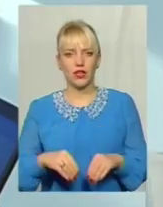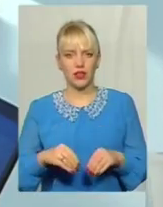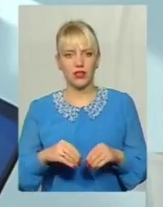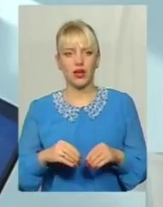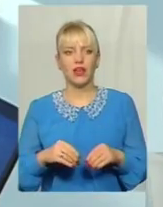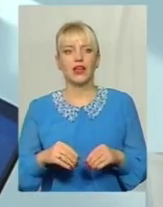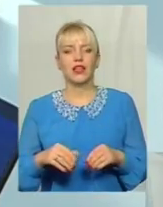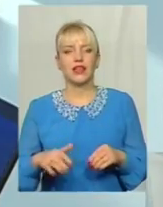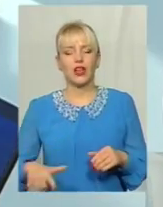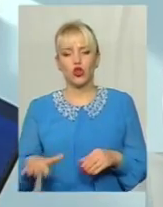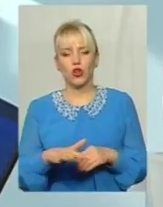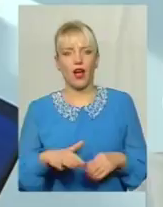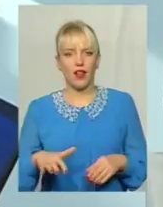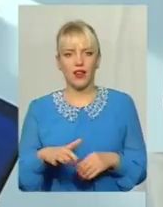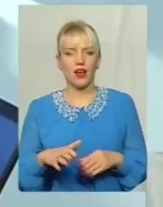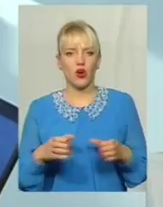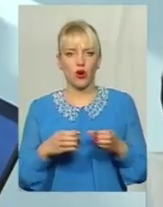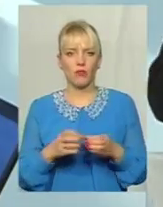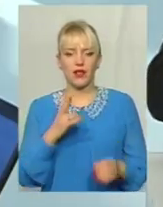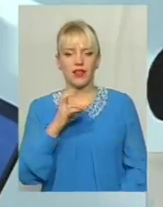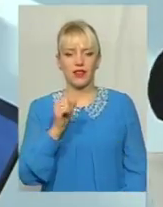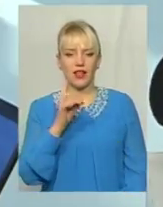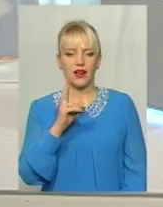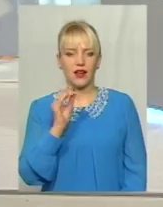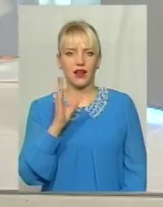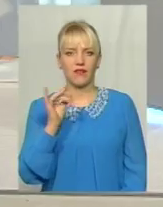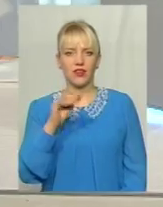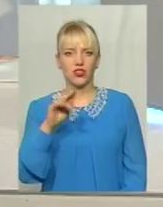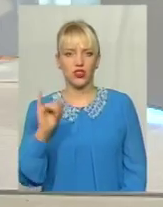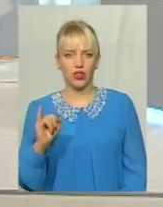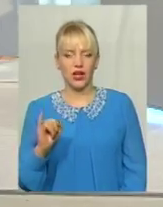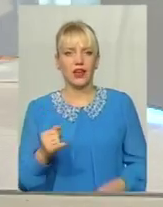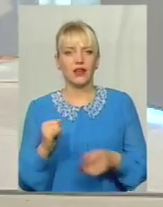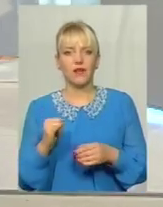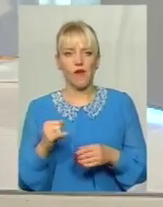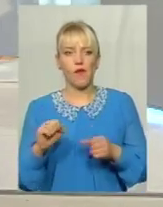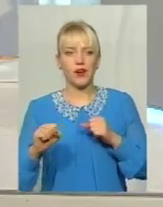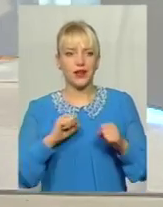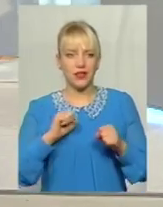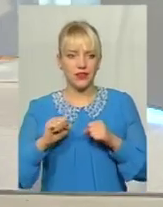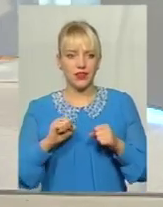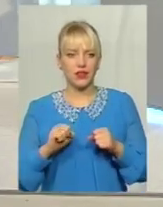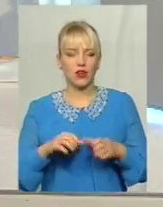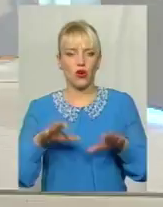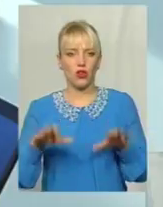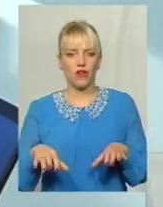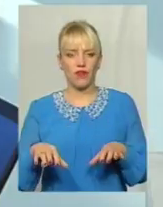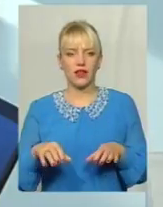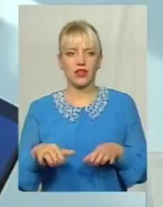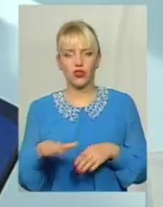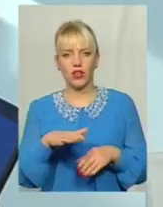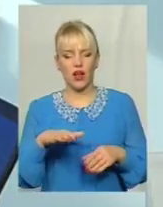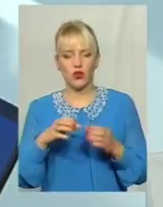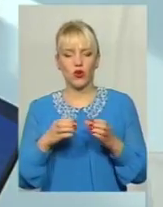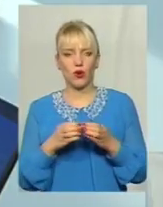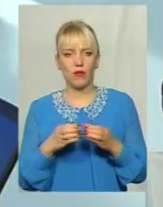Наркевичах В них є дуже гарне дієві громадські формування І керівник, голова Об'єднані територіальної громади Фінансово